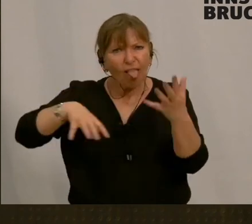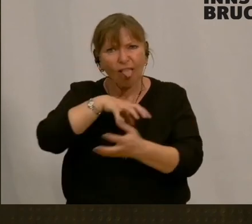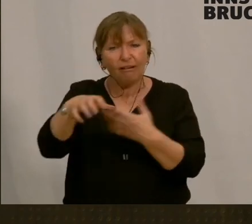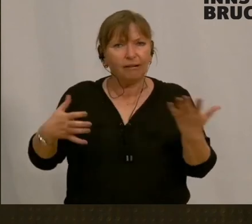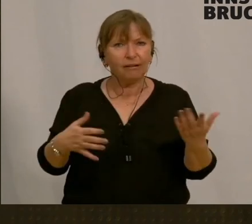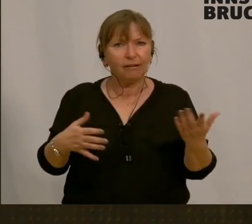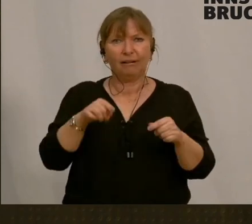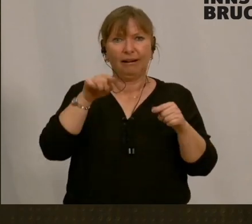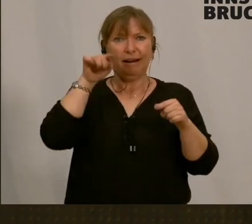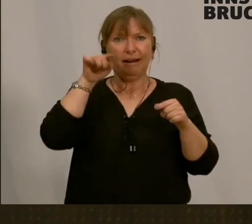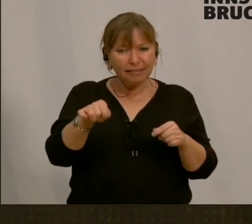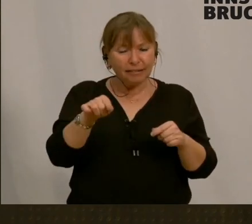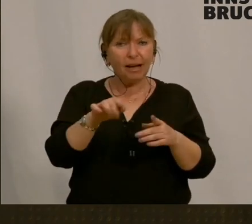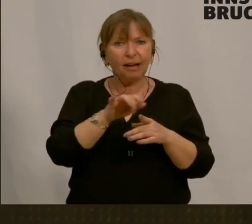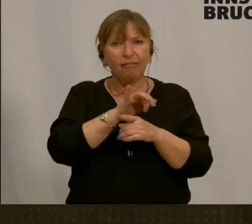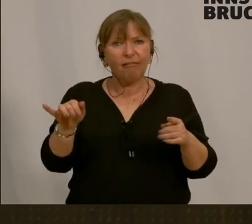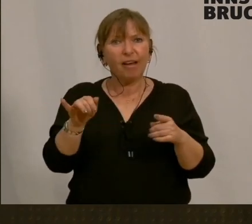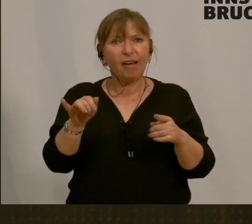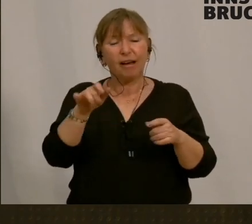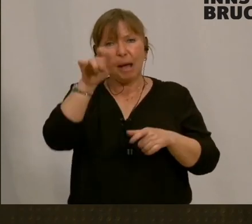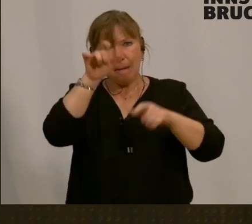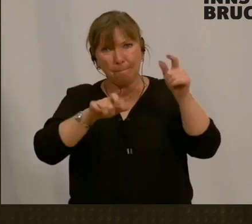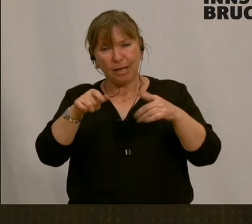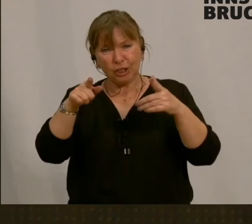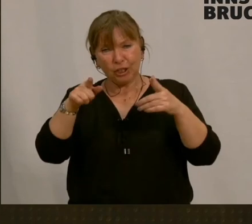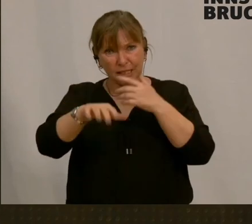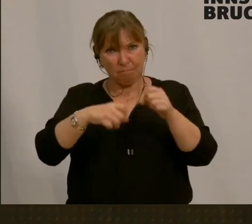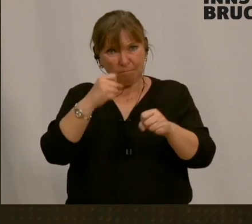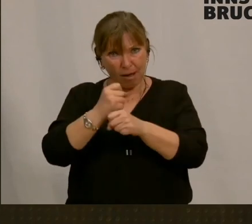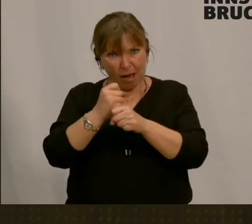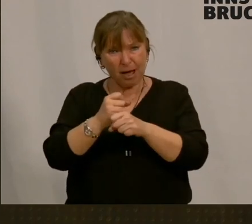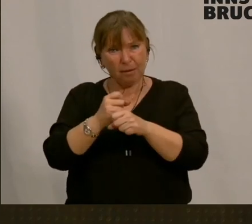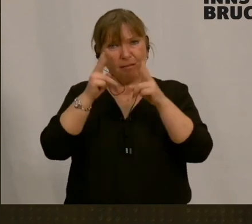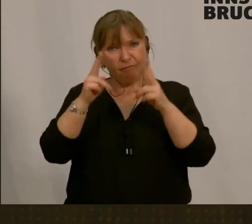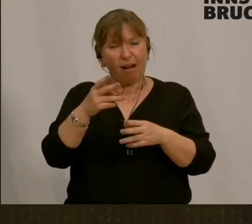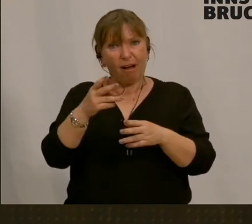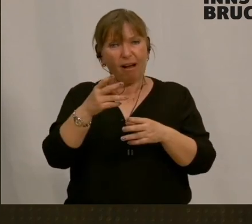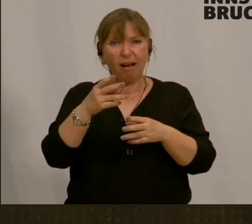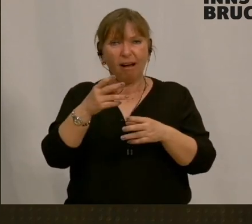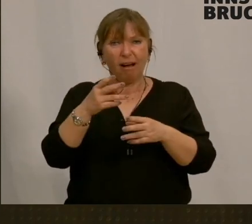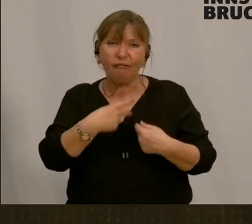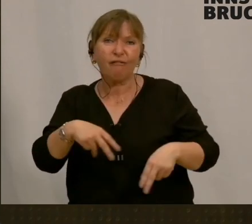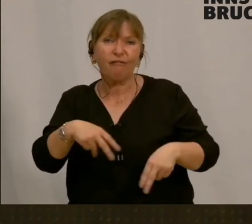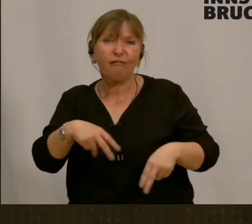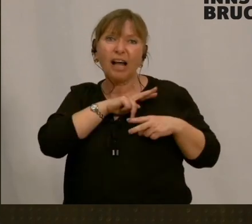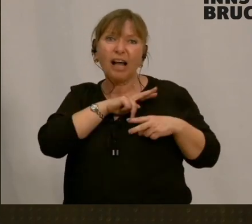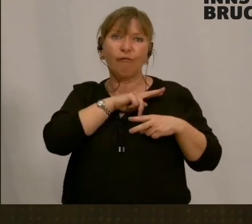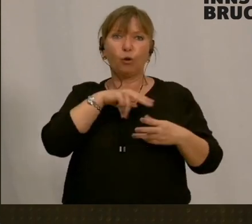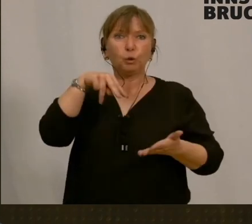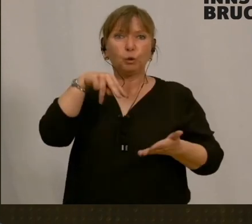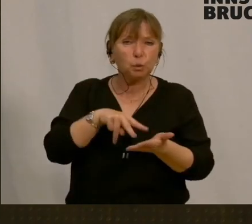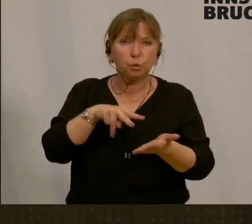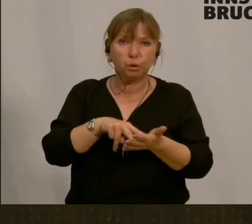handelnde, verantwortungsvolle Menschen jemals können, ein größeres Projekt umsetzen. Aber mein Appell,